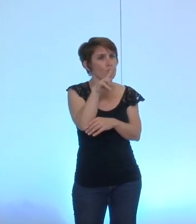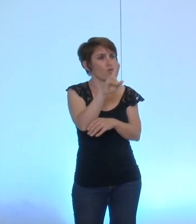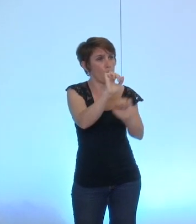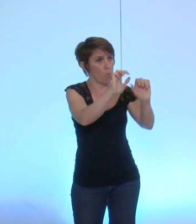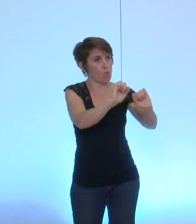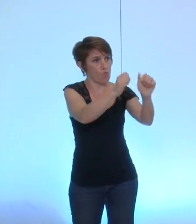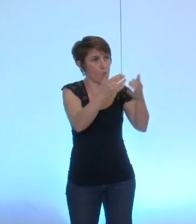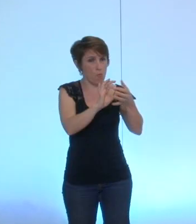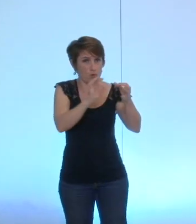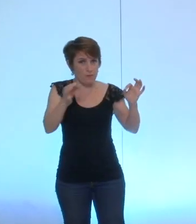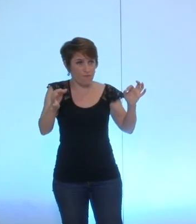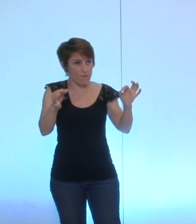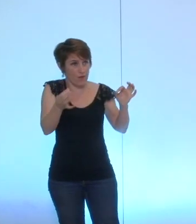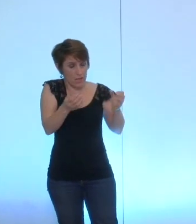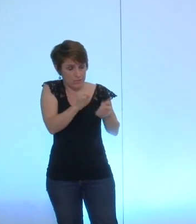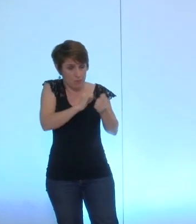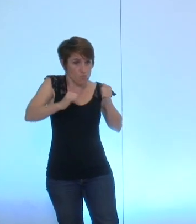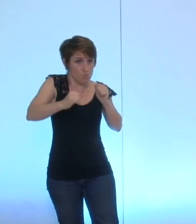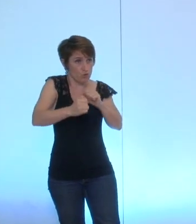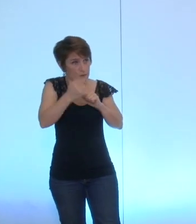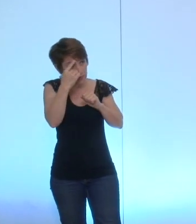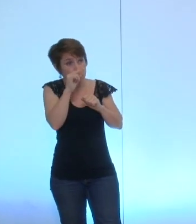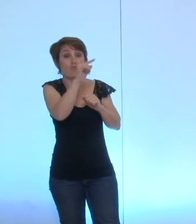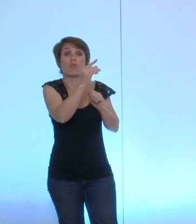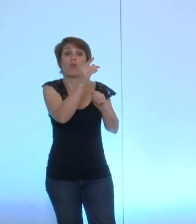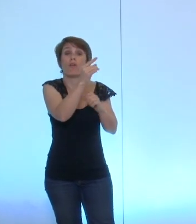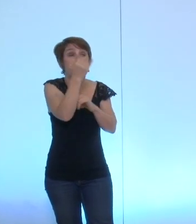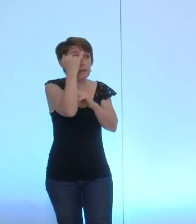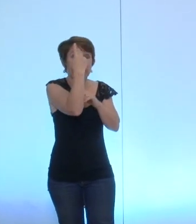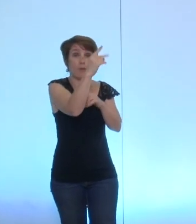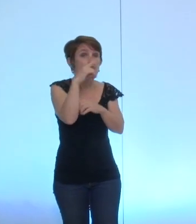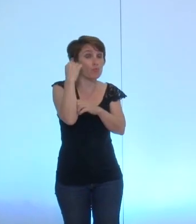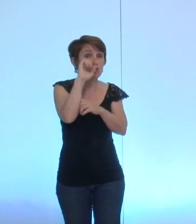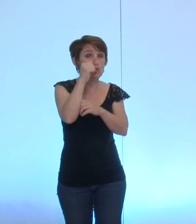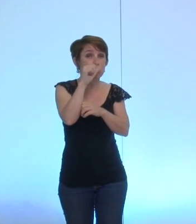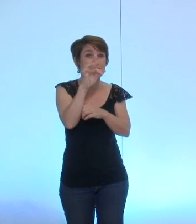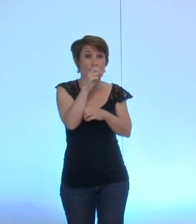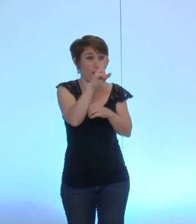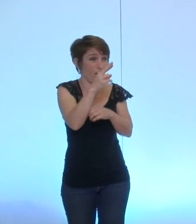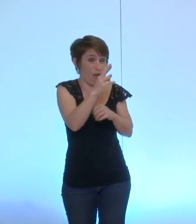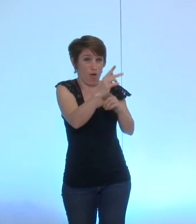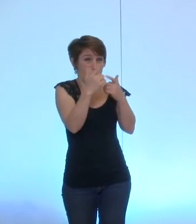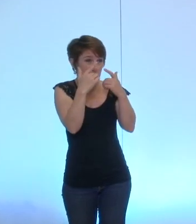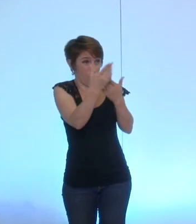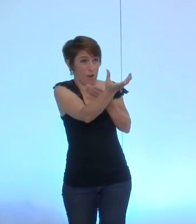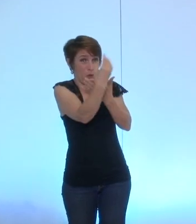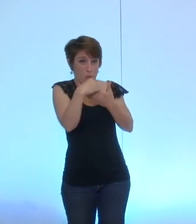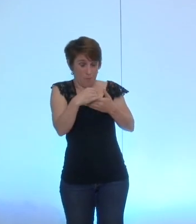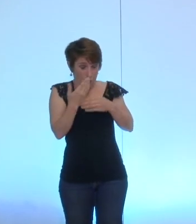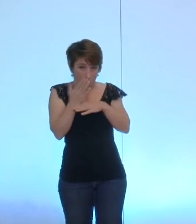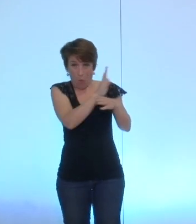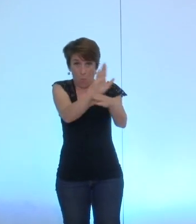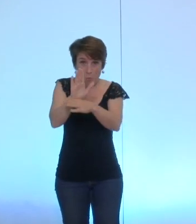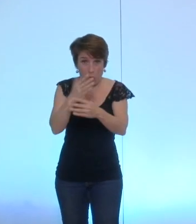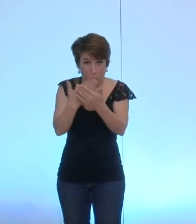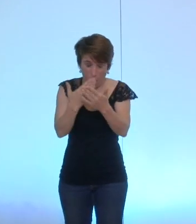ce règlement intérieur et qui traduise à la fois notre volonté qui est une volonté commune et unanime il